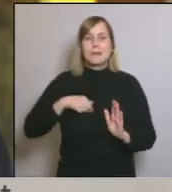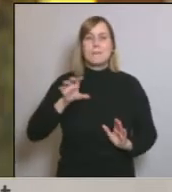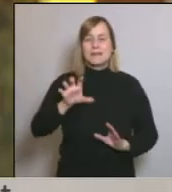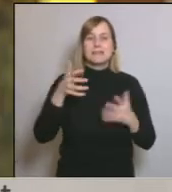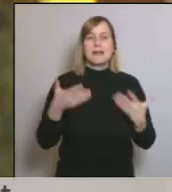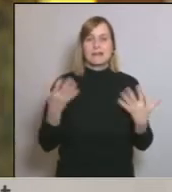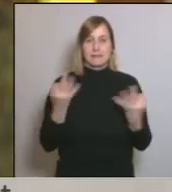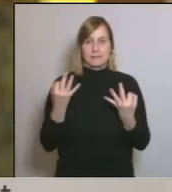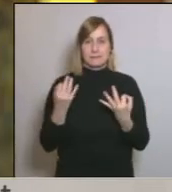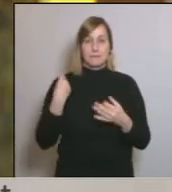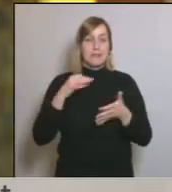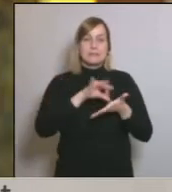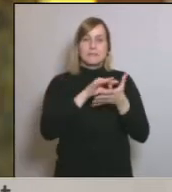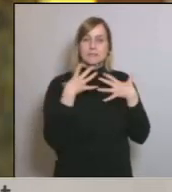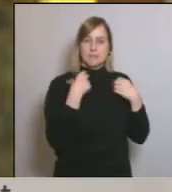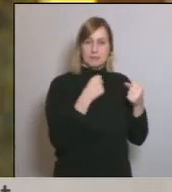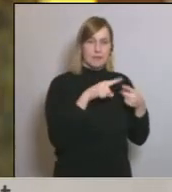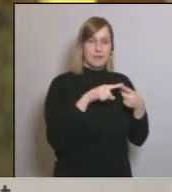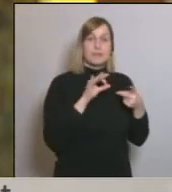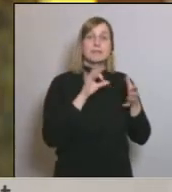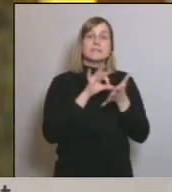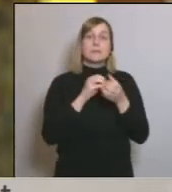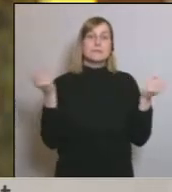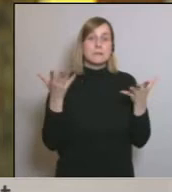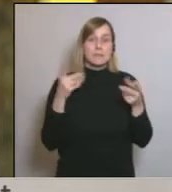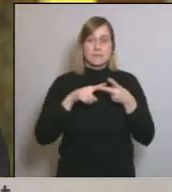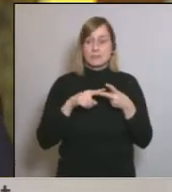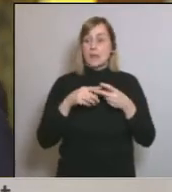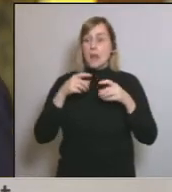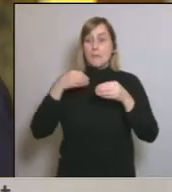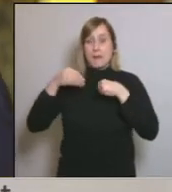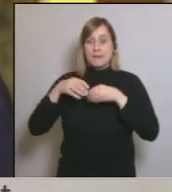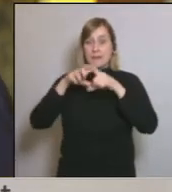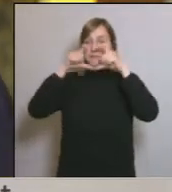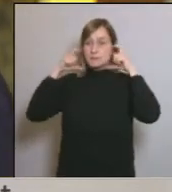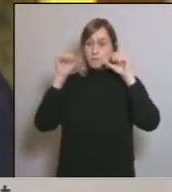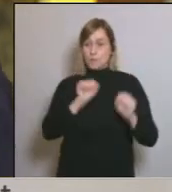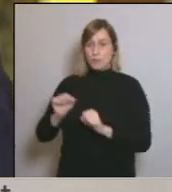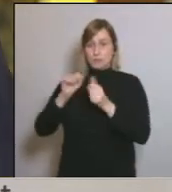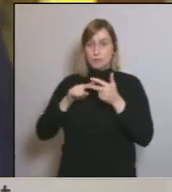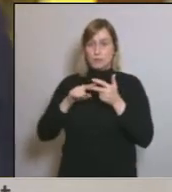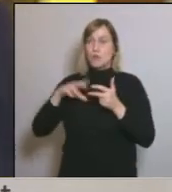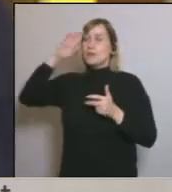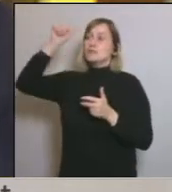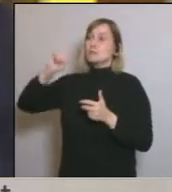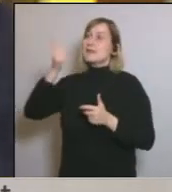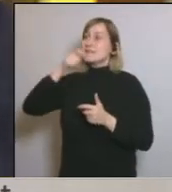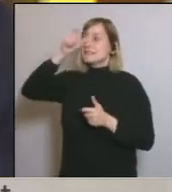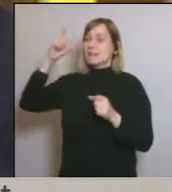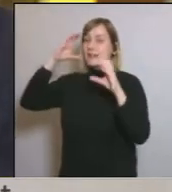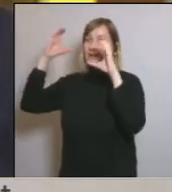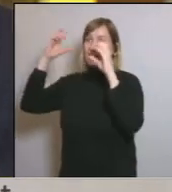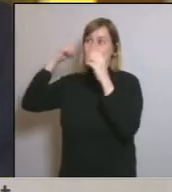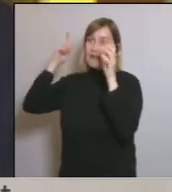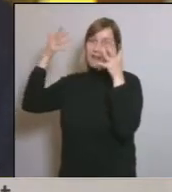són els serveis sanitaris els serveis d'emergències els materials de protecció i escoltar la veu dels experts que demanen un confinament